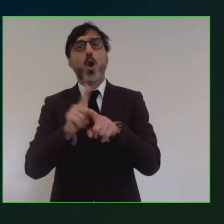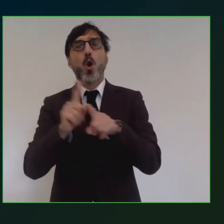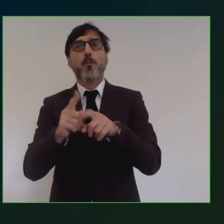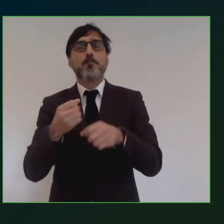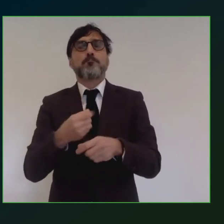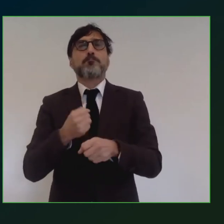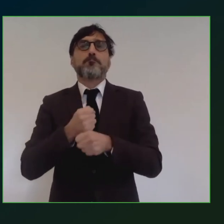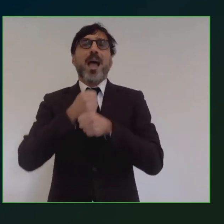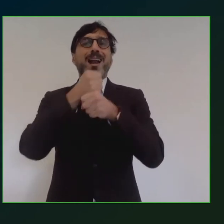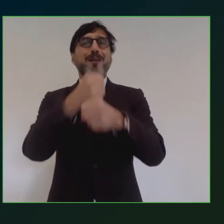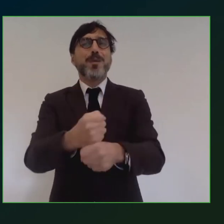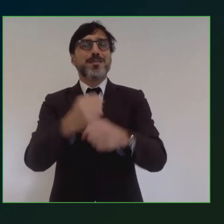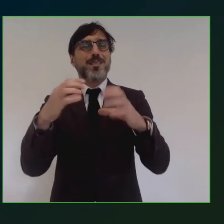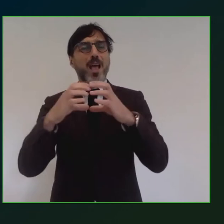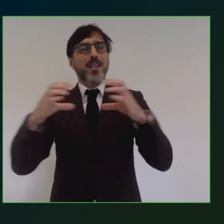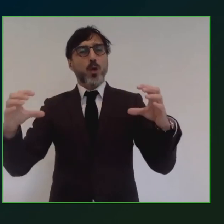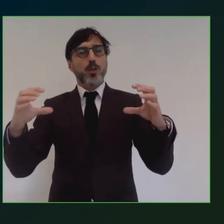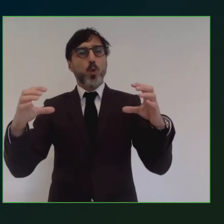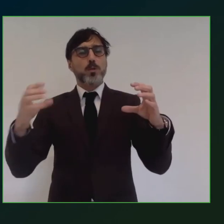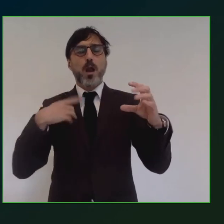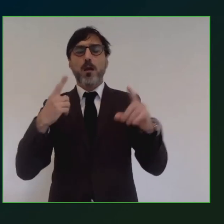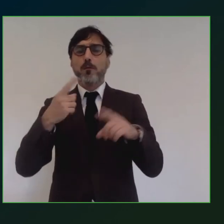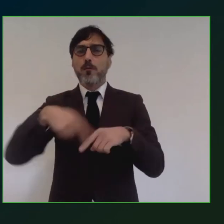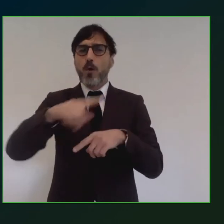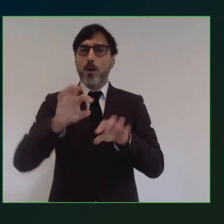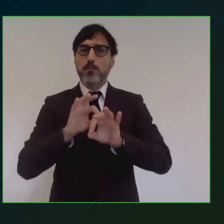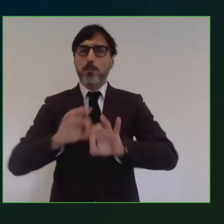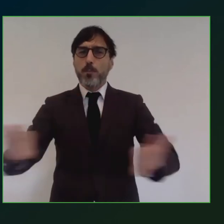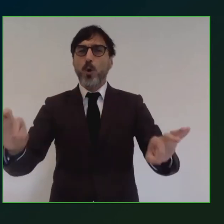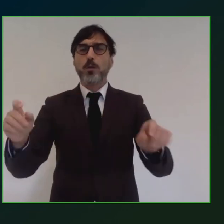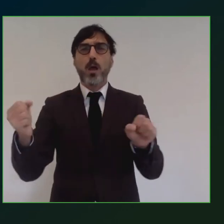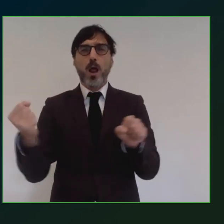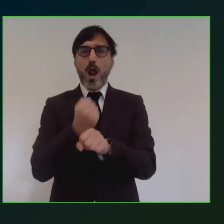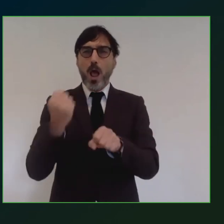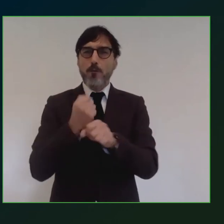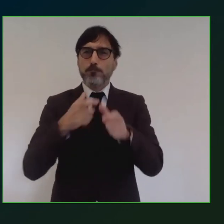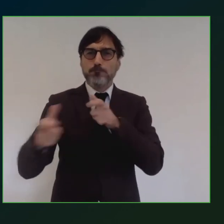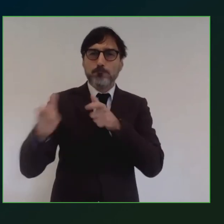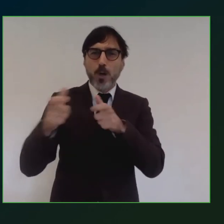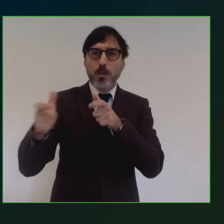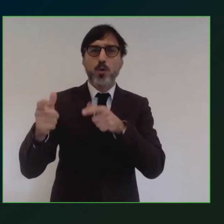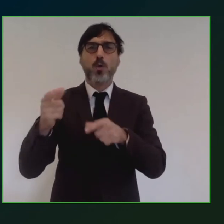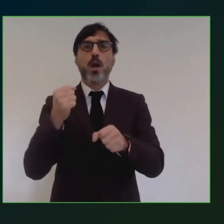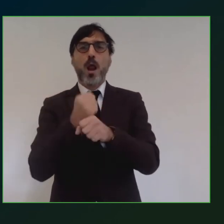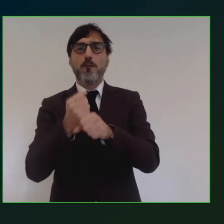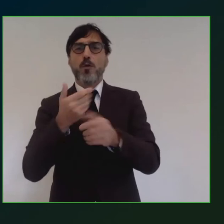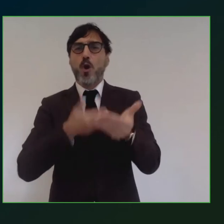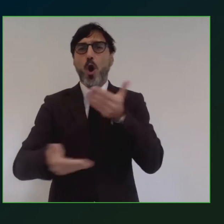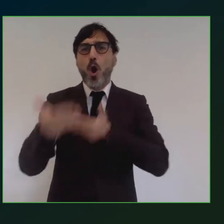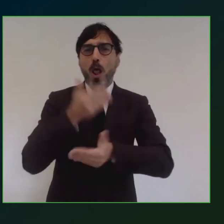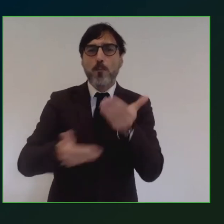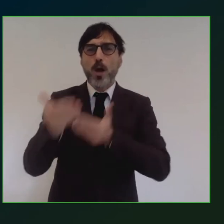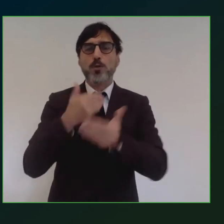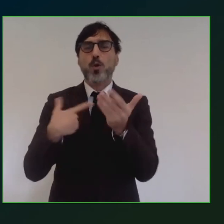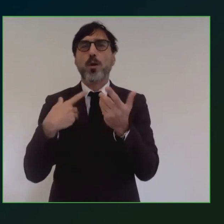a questo continuo lavoro di negoziato, questo continuo lavoro di collaborazione, questo